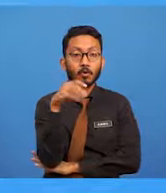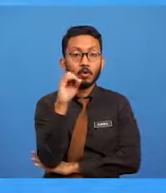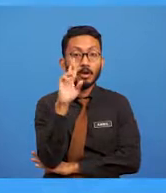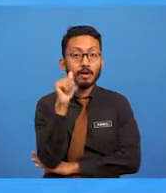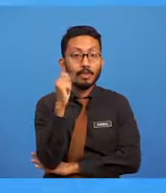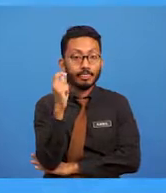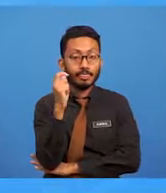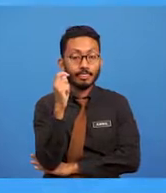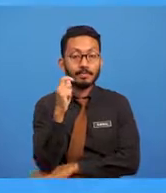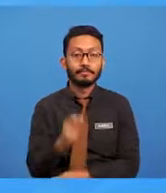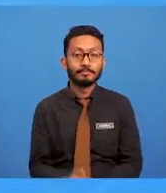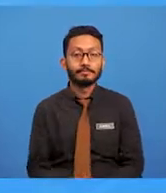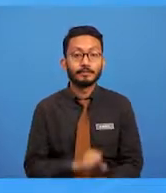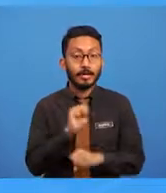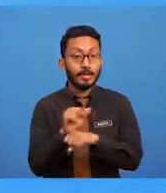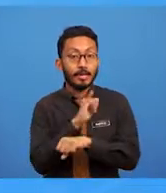Baiklah.